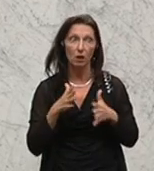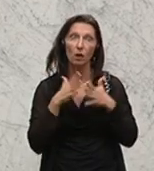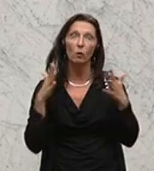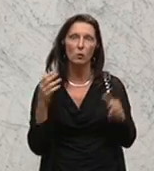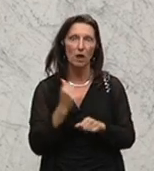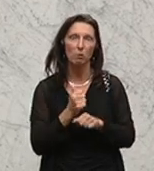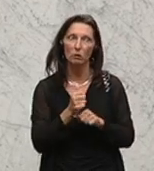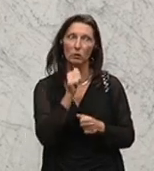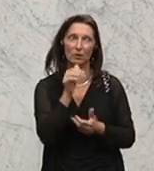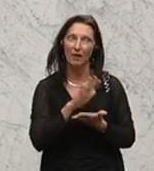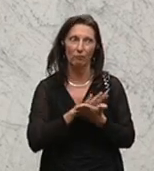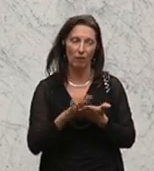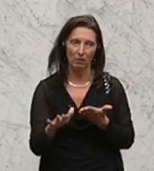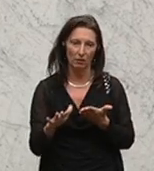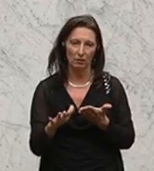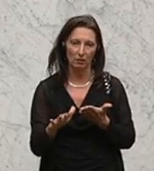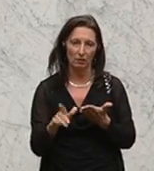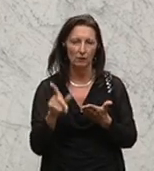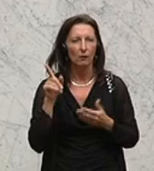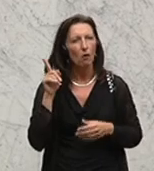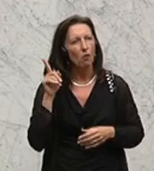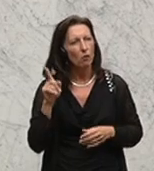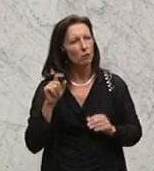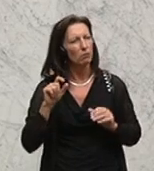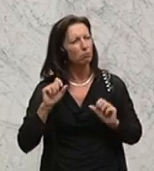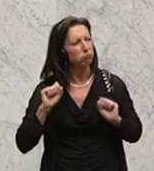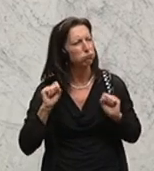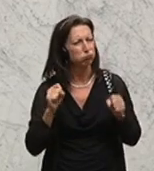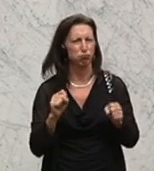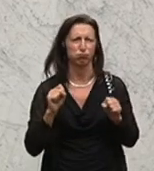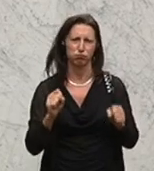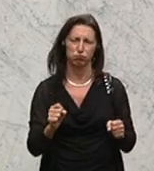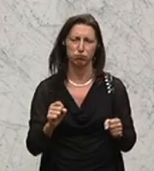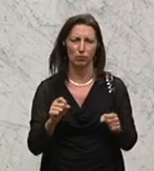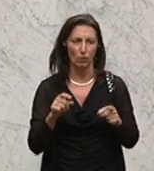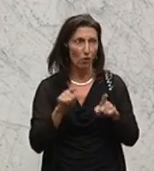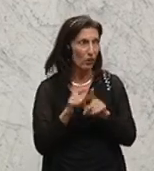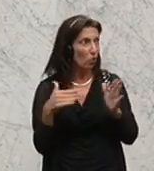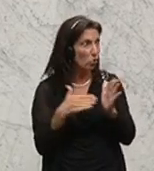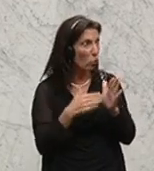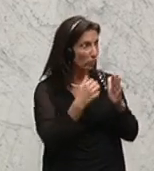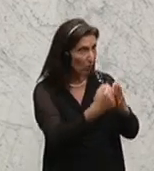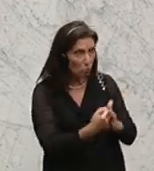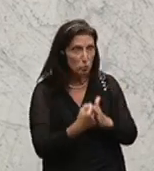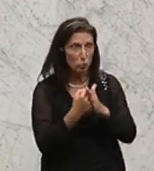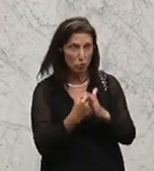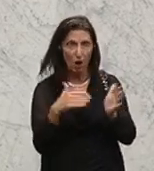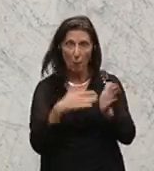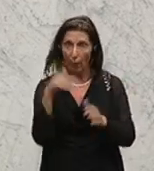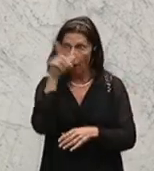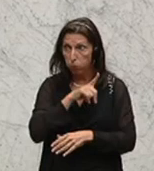keine einfache Arbeit. Und für dieses großartige Engagement, wo wir auch Unterstützung brauchen für die Polizei,